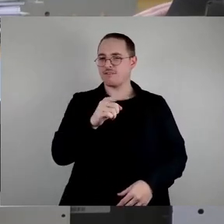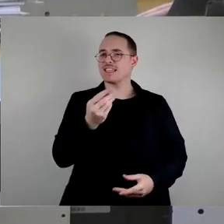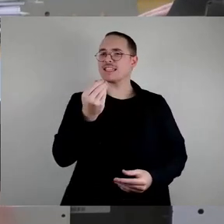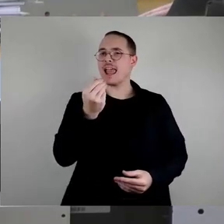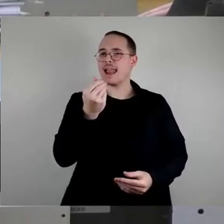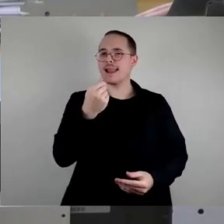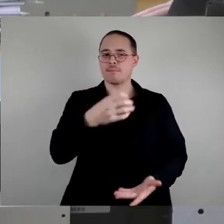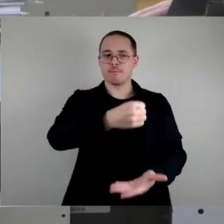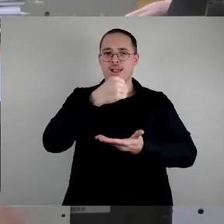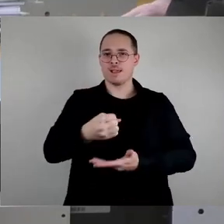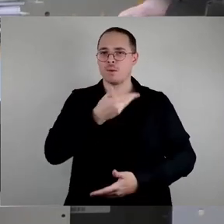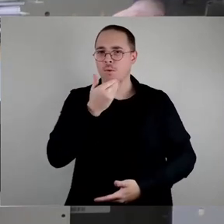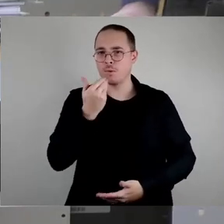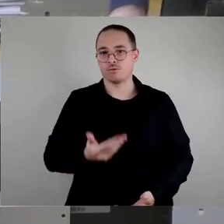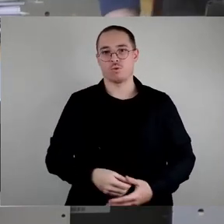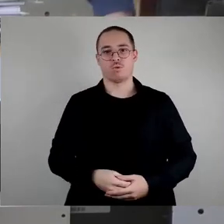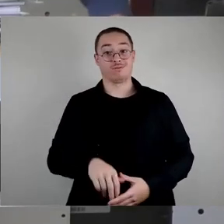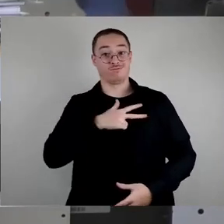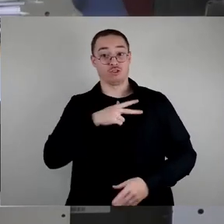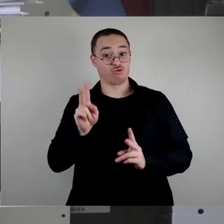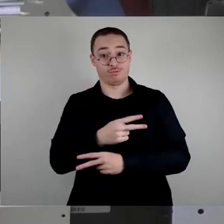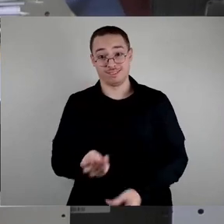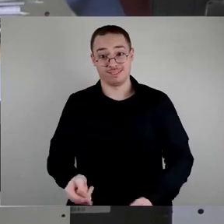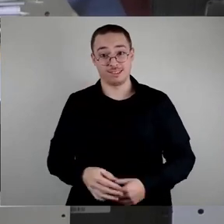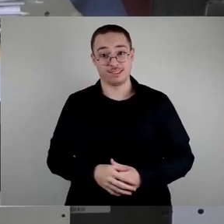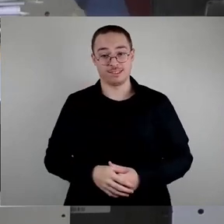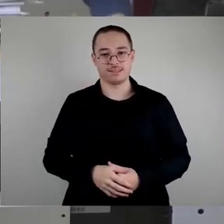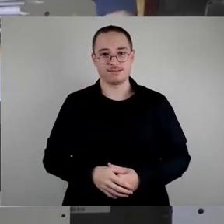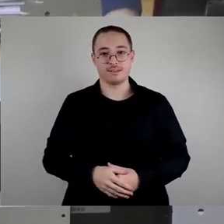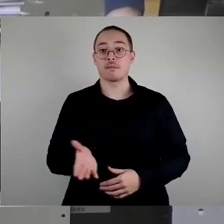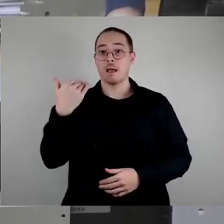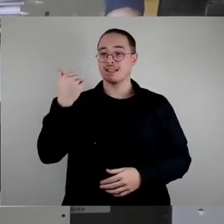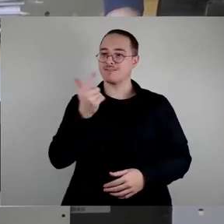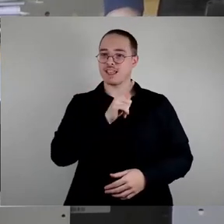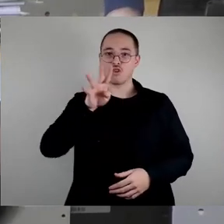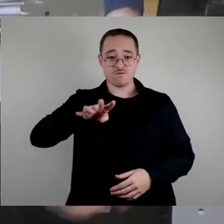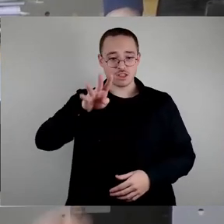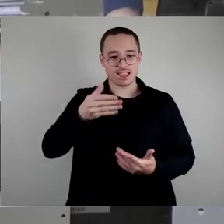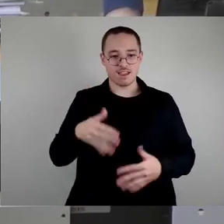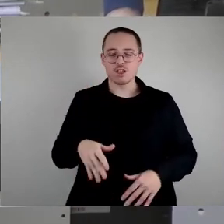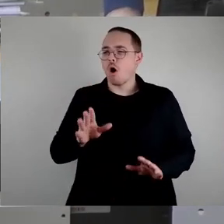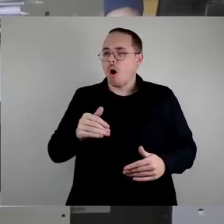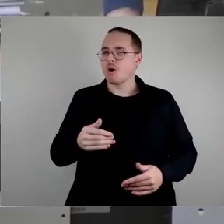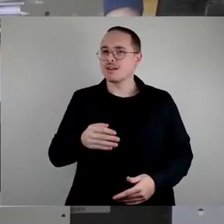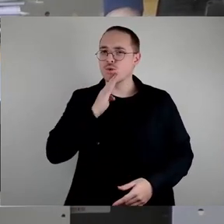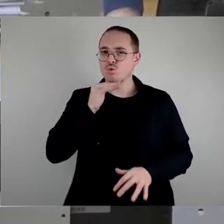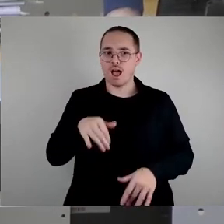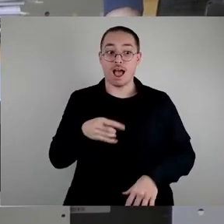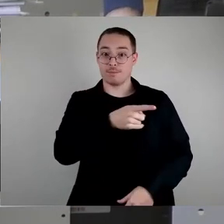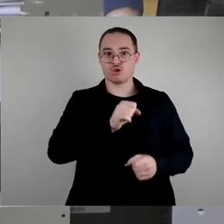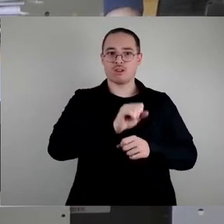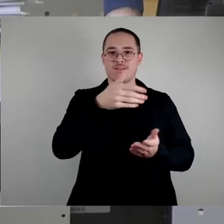als Rot-Grün drankam, dann 2014, haben wir genug Gelder. Aber Herr Köttnis ist immer noch rumgerannt und hat gesagt, wir haben kein Geld bekommen. So,